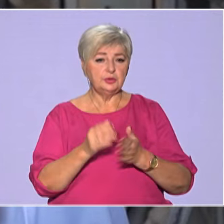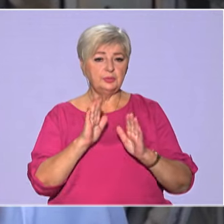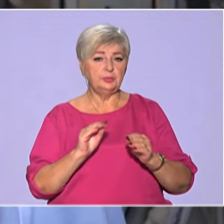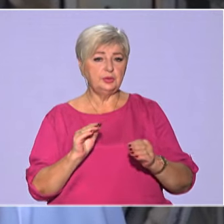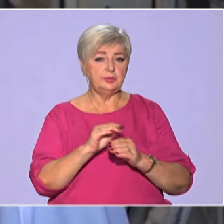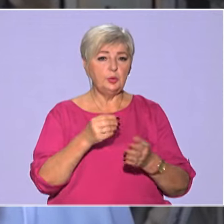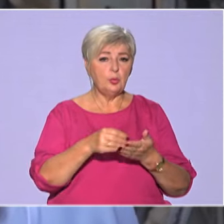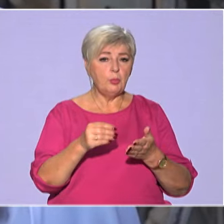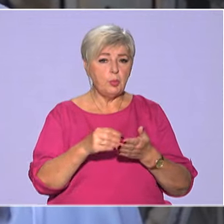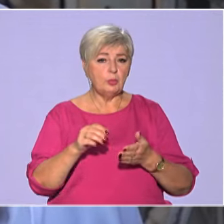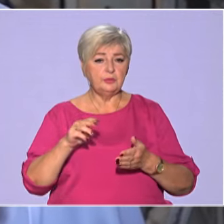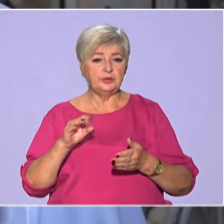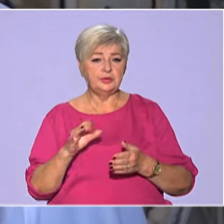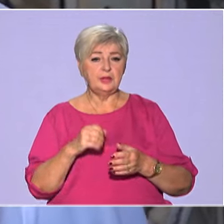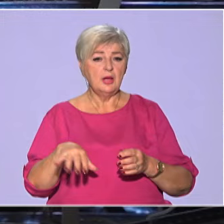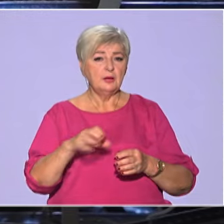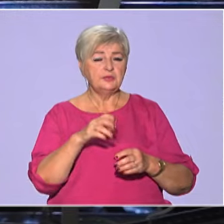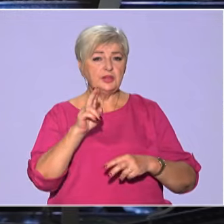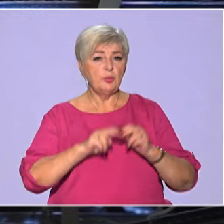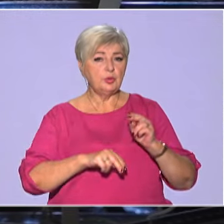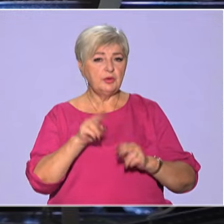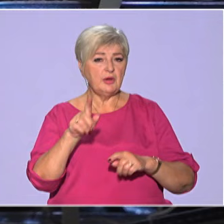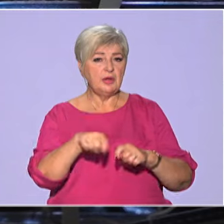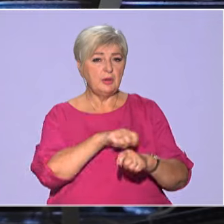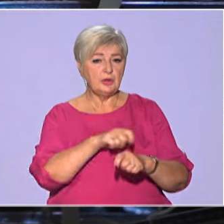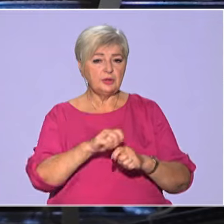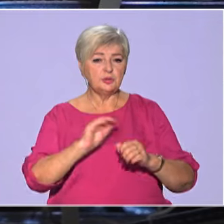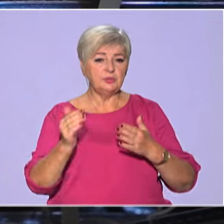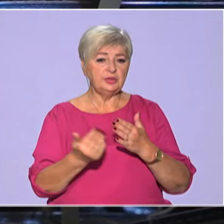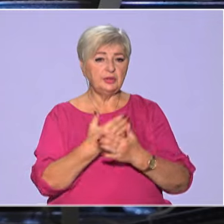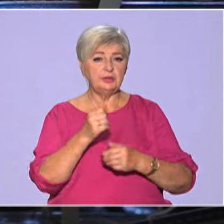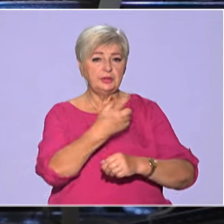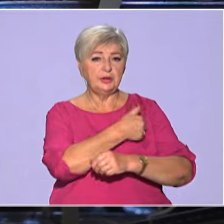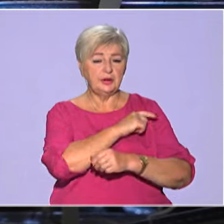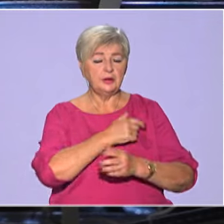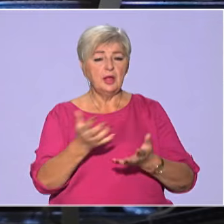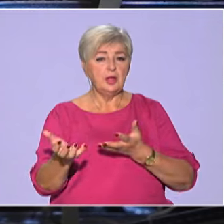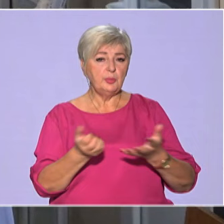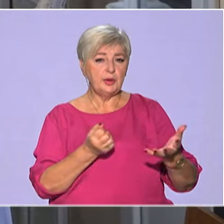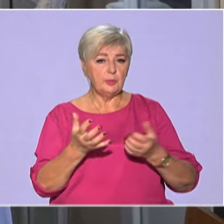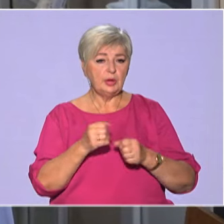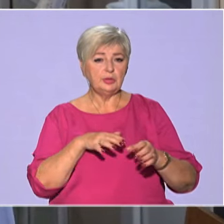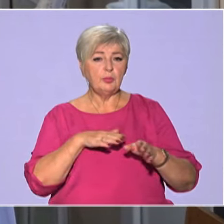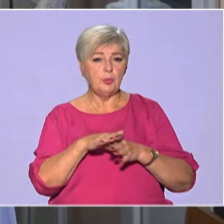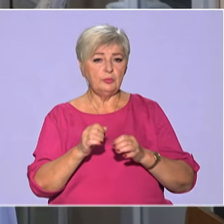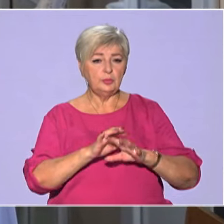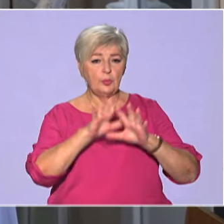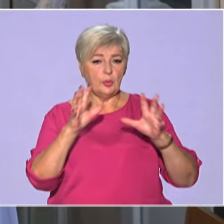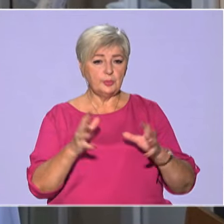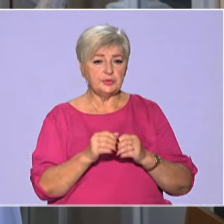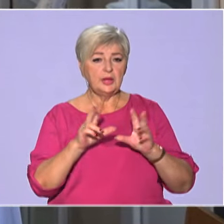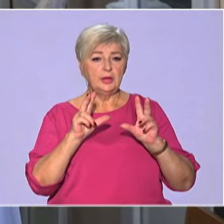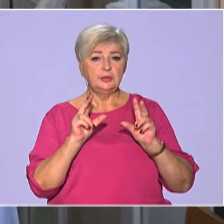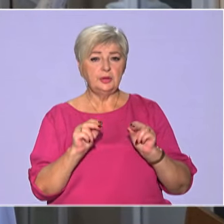докуповувати всі будівельні матеріали, щоб відновити лікарню і приймати в повному обсязі. Головне щастя,